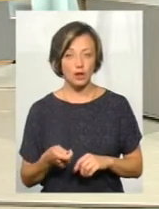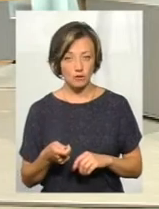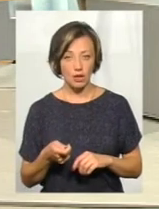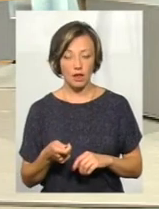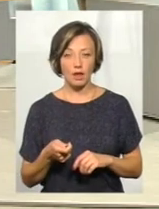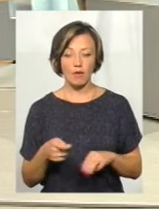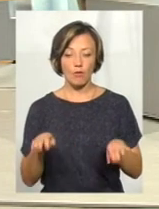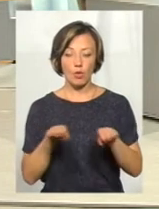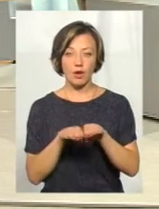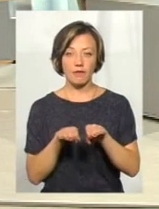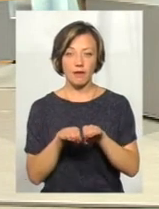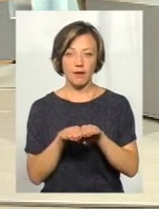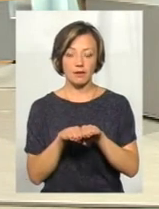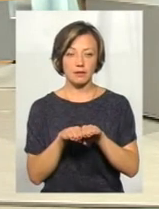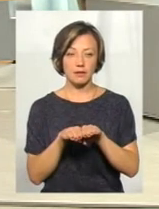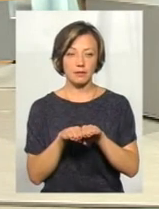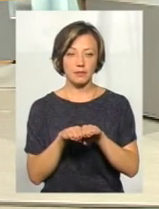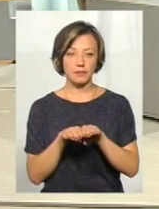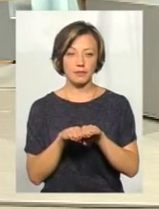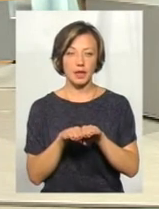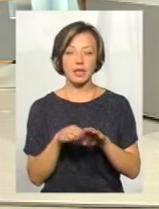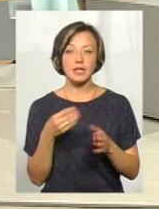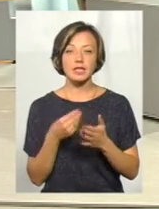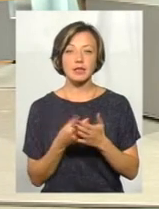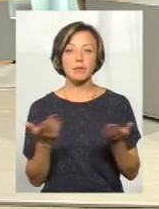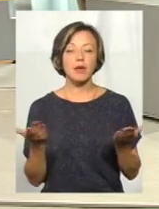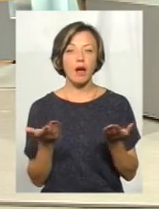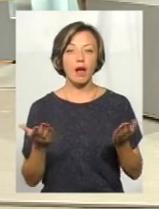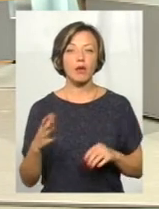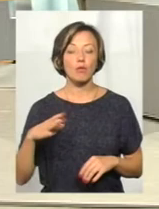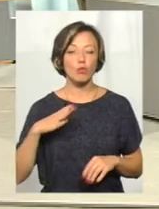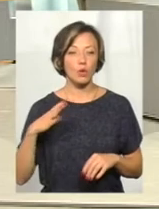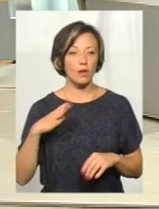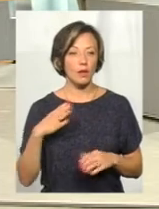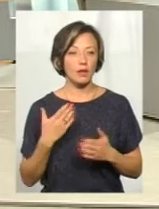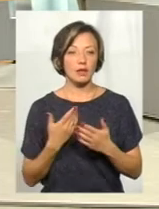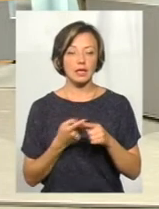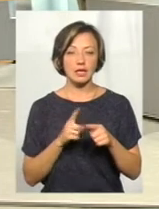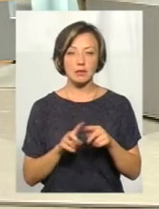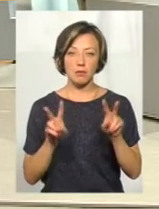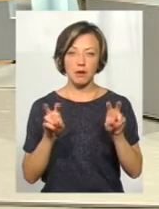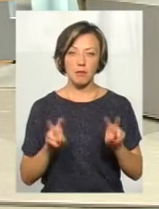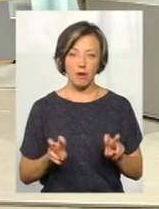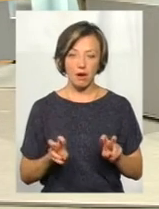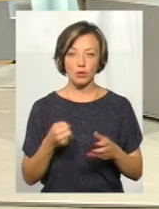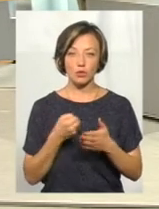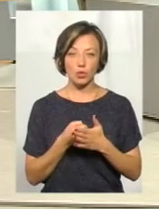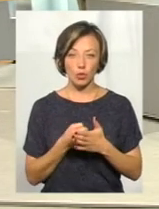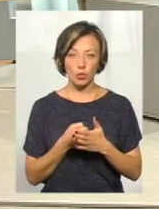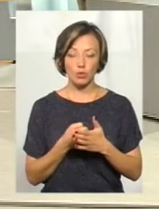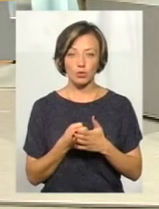в порівнянні з тими цінами, які були на ці препарати до,